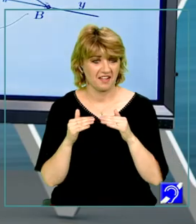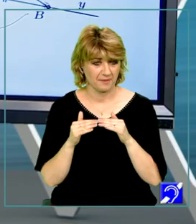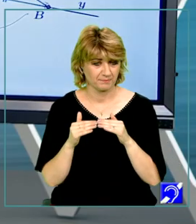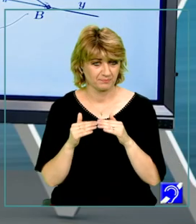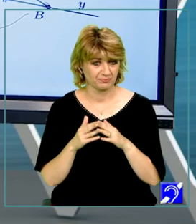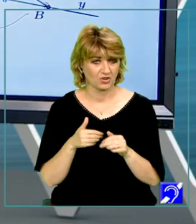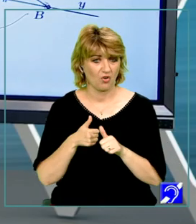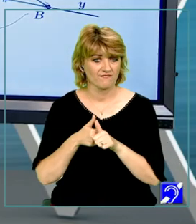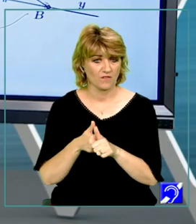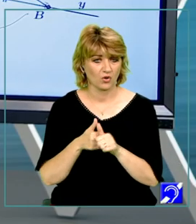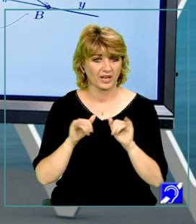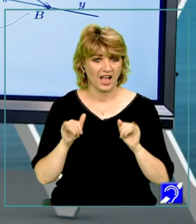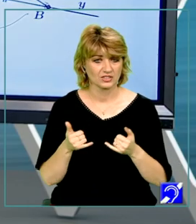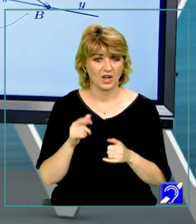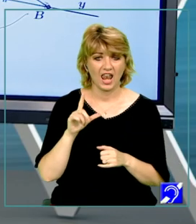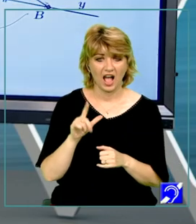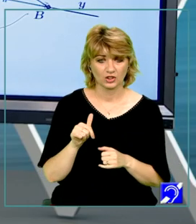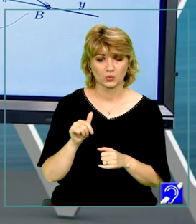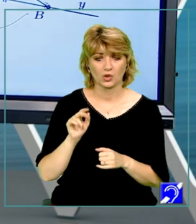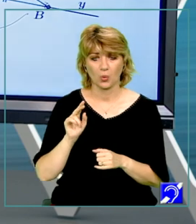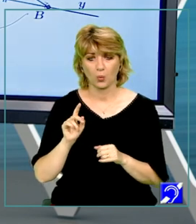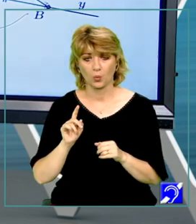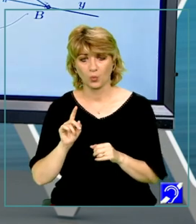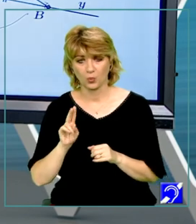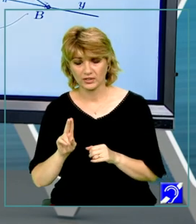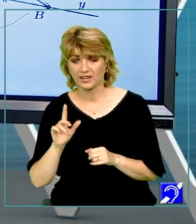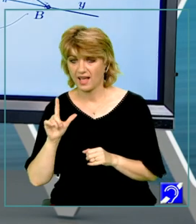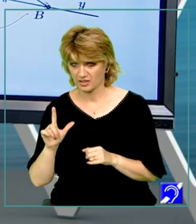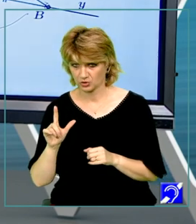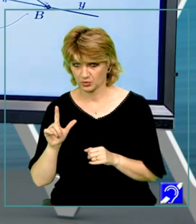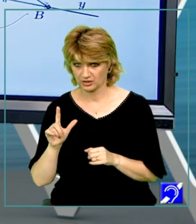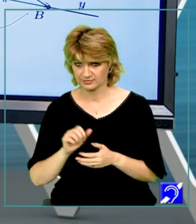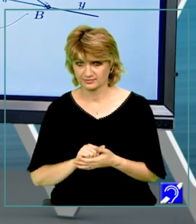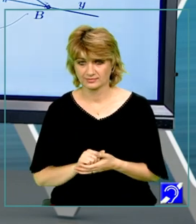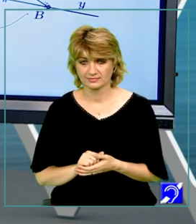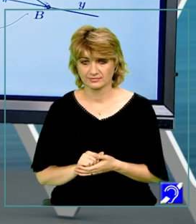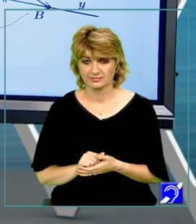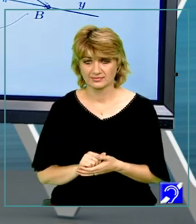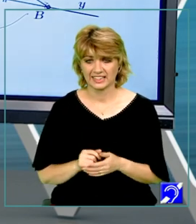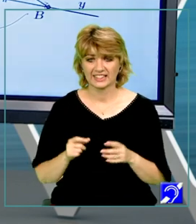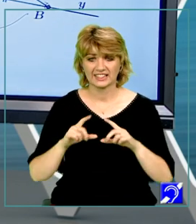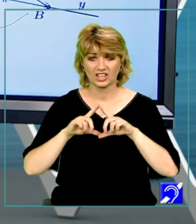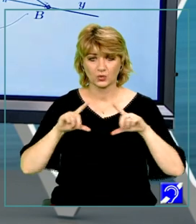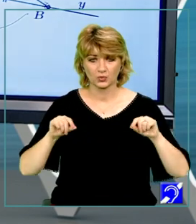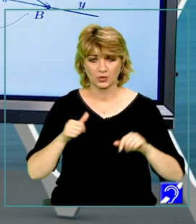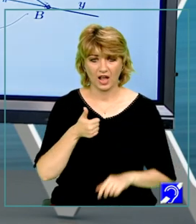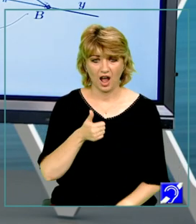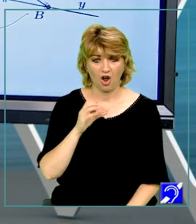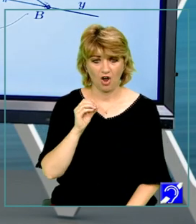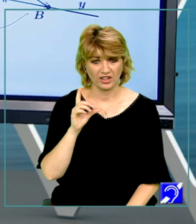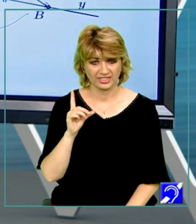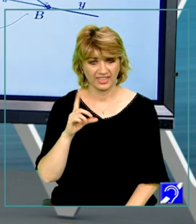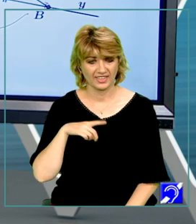Conform cazului latură unghi latură, triunghiul A, O, D